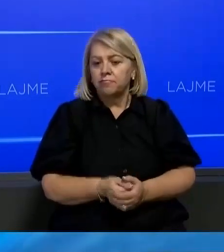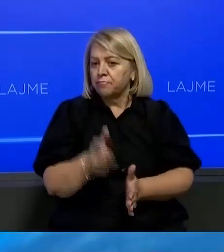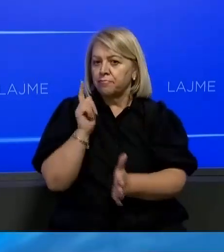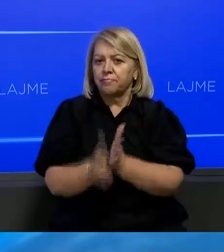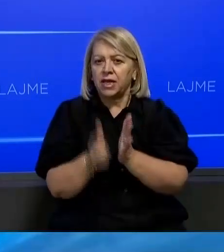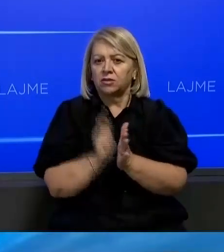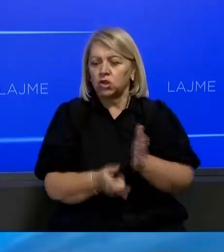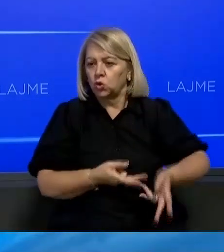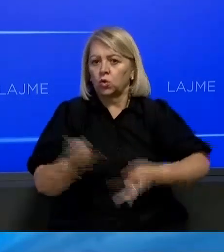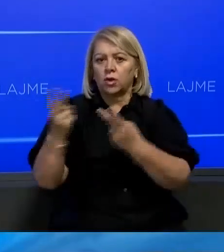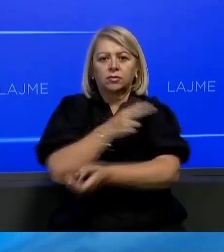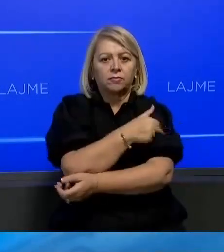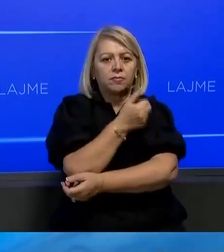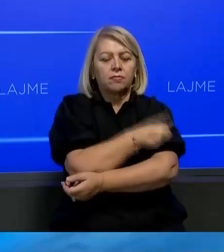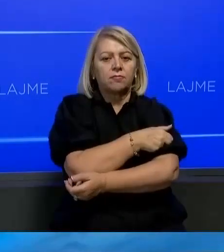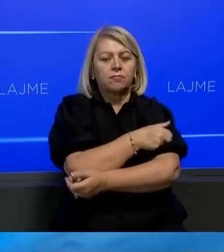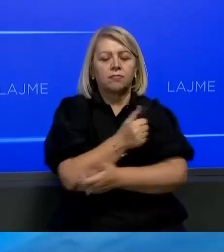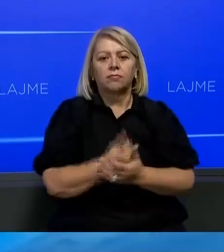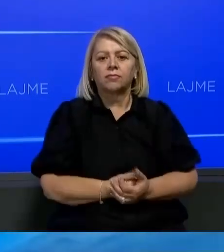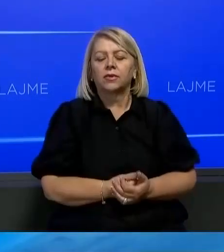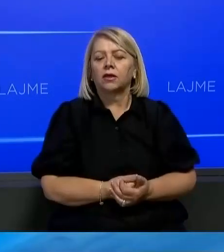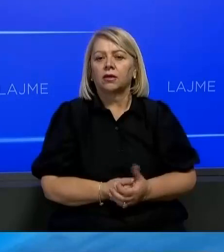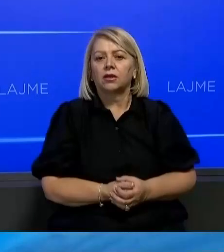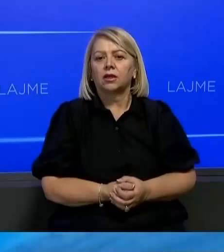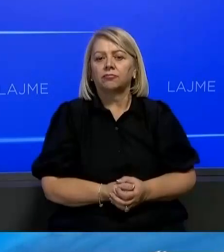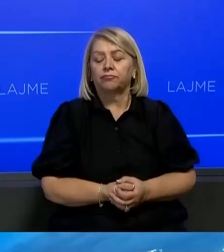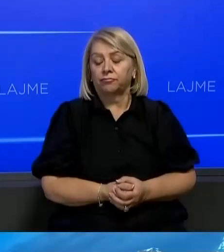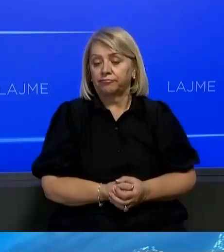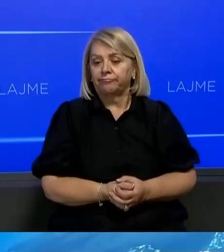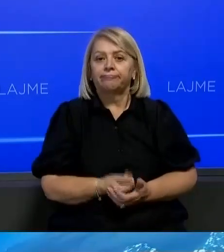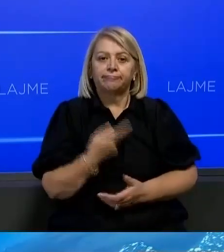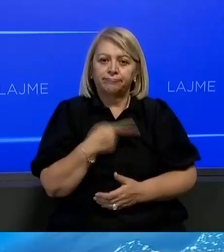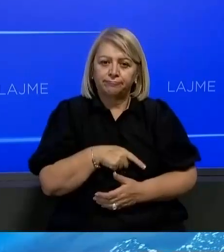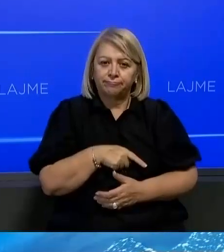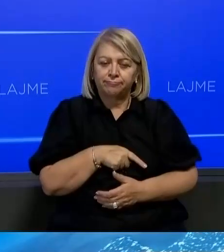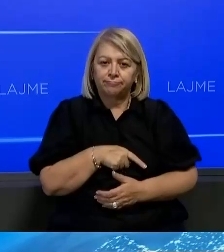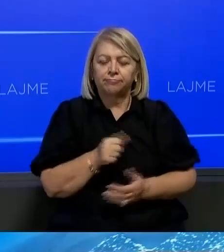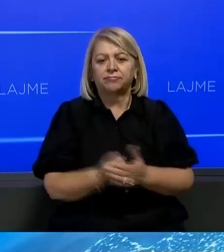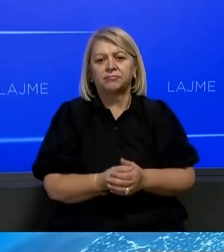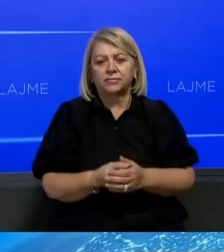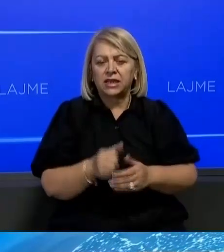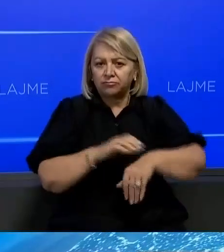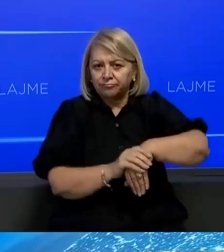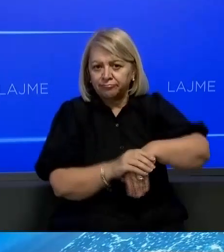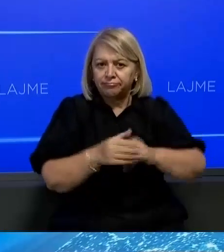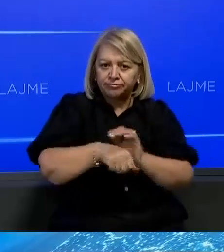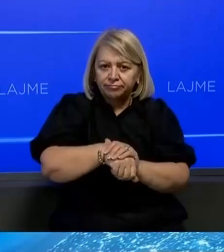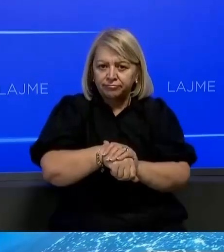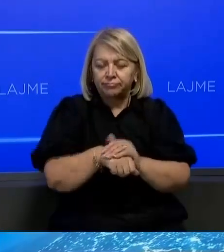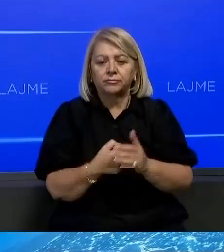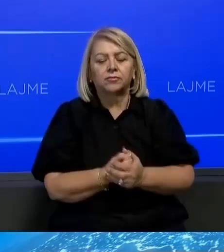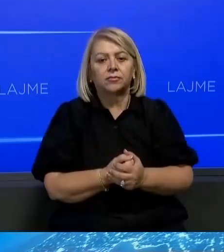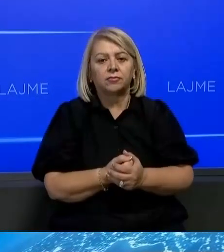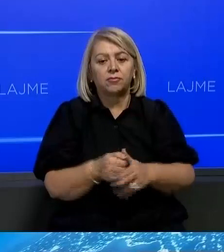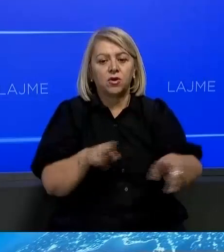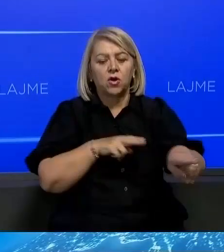në spitalin Rajnaldë 5 nga shuperi prokuruis. Për fatë kesh, prokuroria ka pësuar njësa lëndime, ndërkës prokuroria të